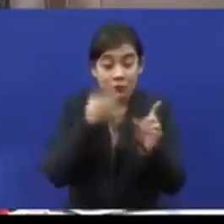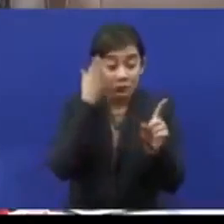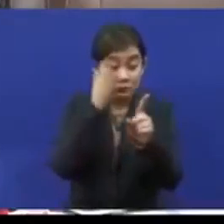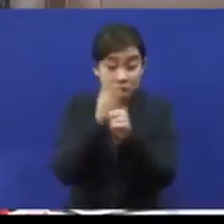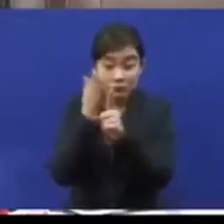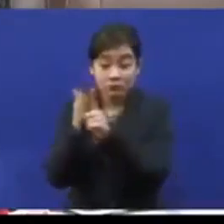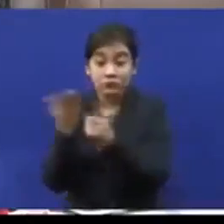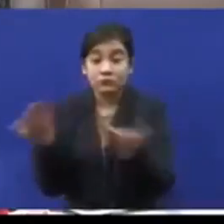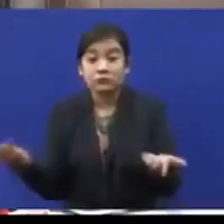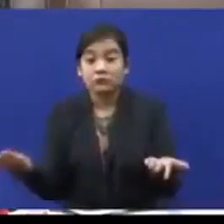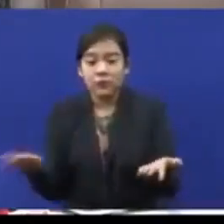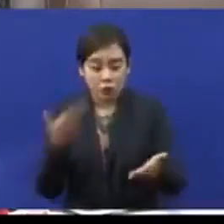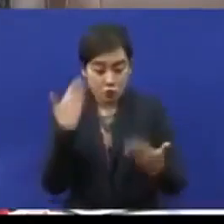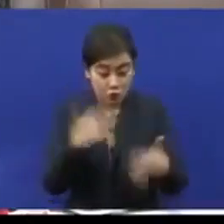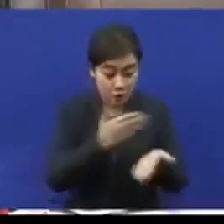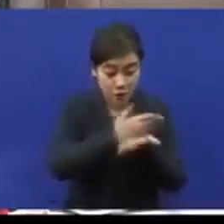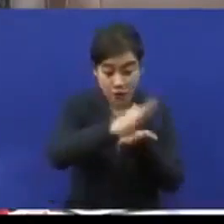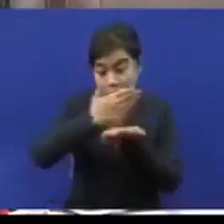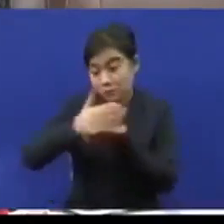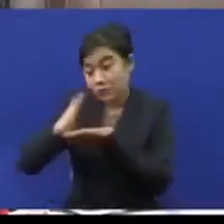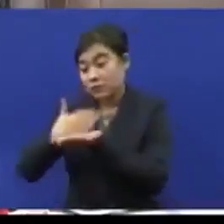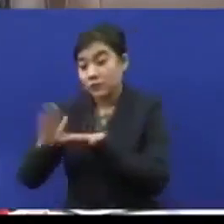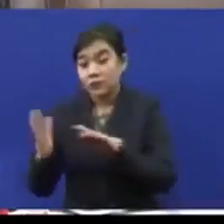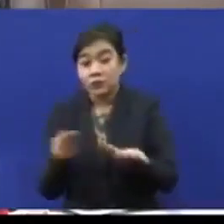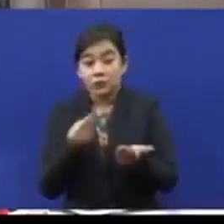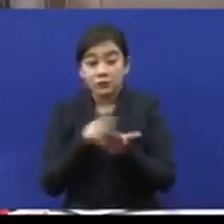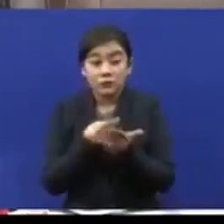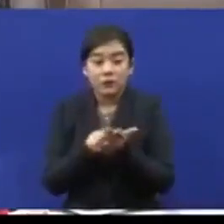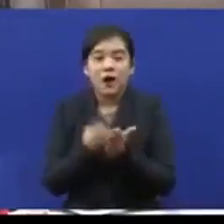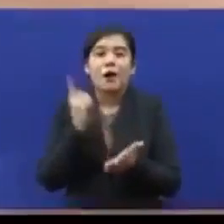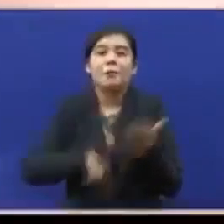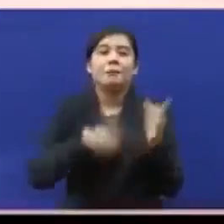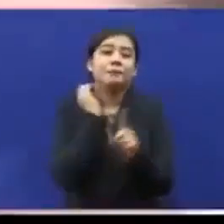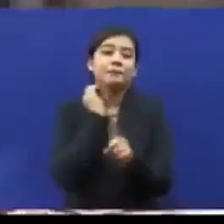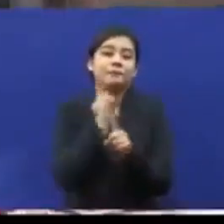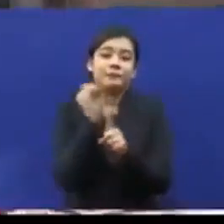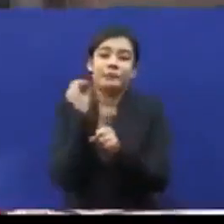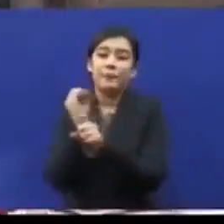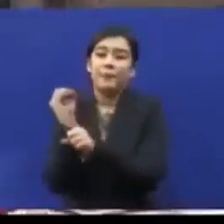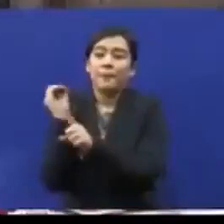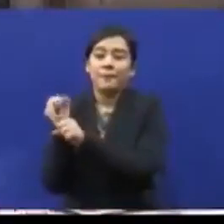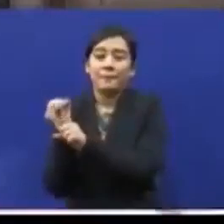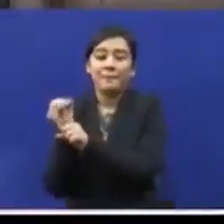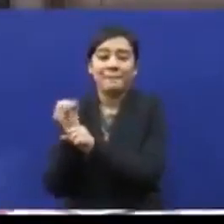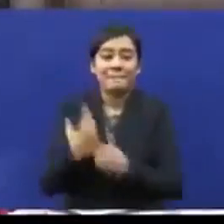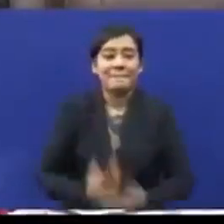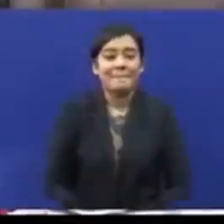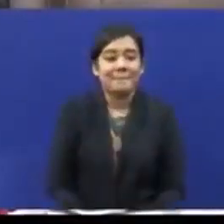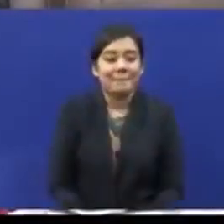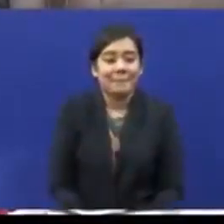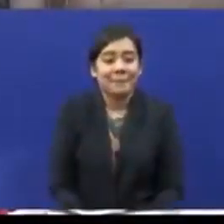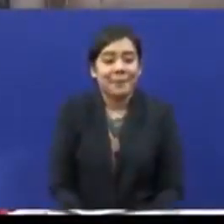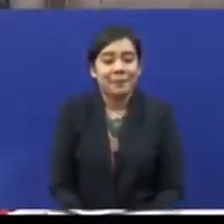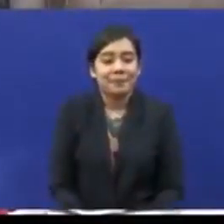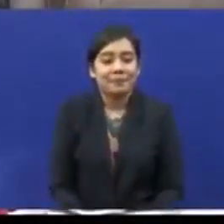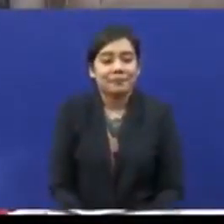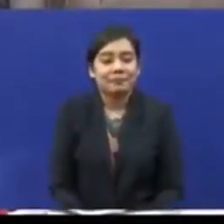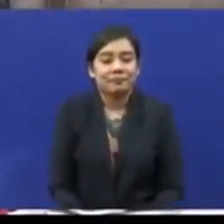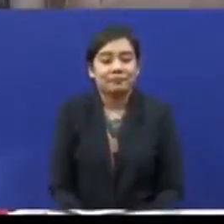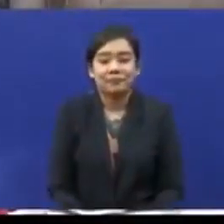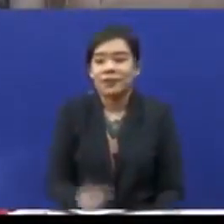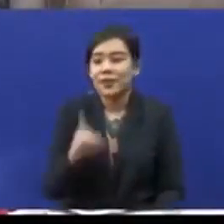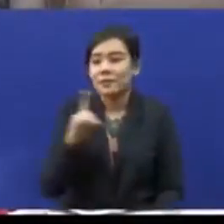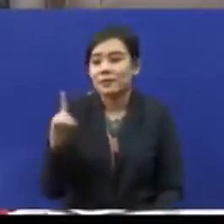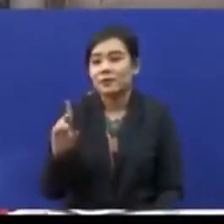selepas kita membelanjakan peruntukan tersebut? Apakah objektif? What is the end game? dengan izin. Nama secara